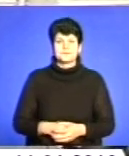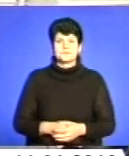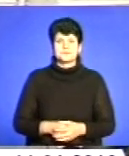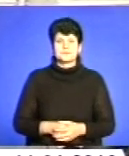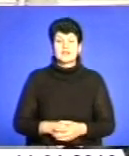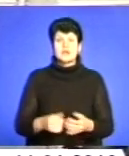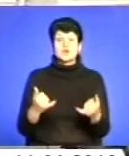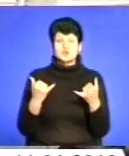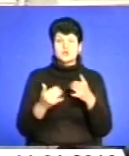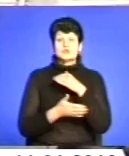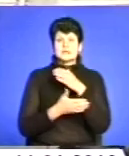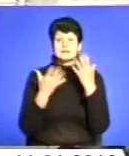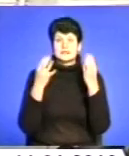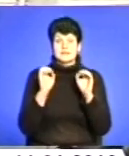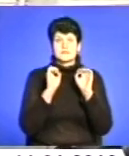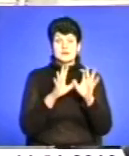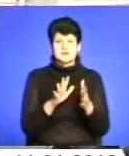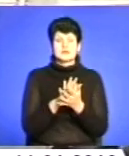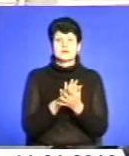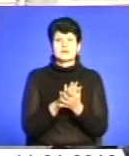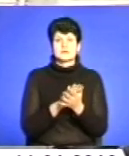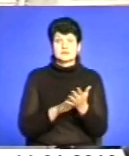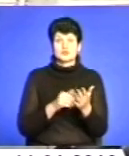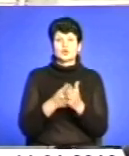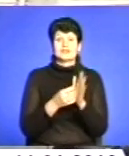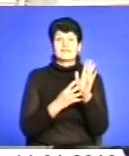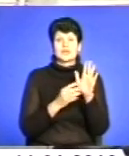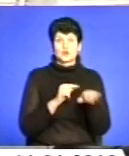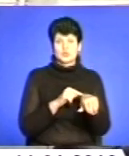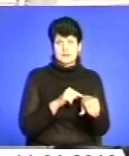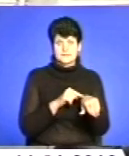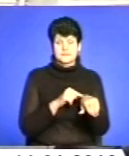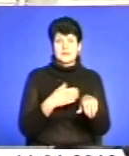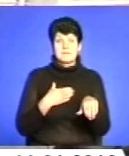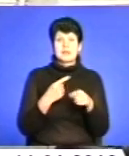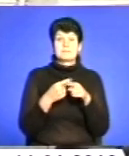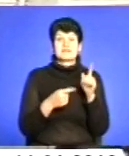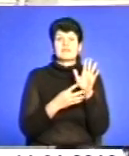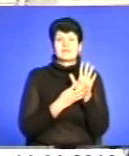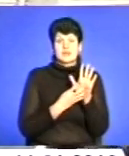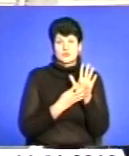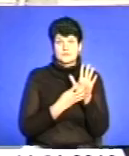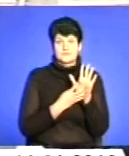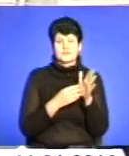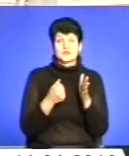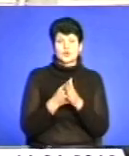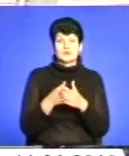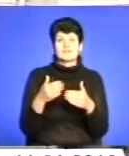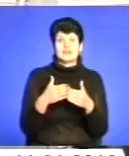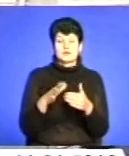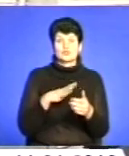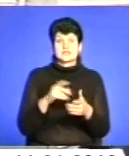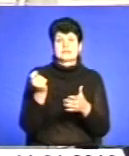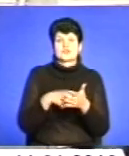Сьогодні останній день подачі до 9-ї години. Ми пів дев'ятої до дверей, двері були